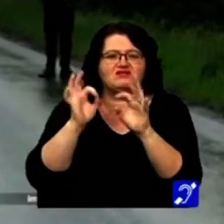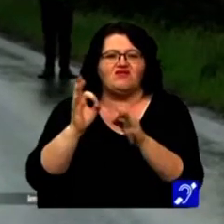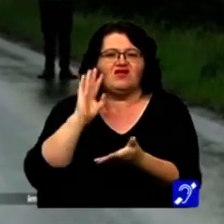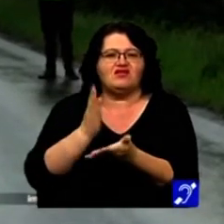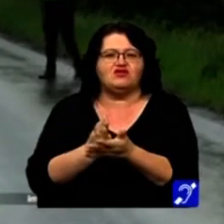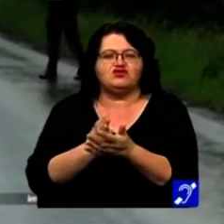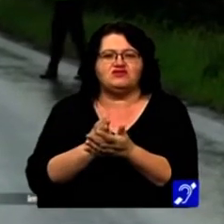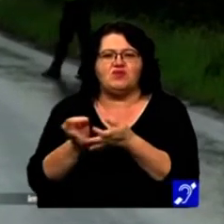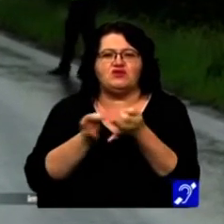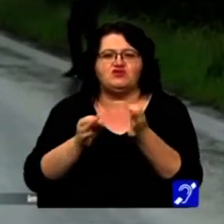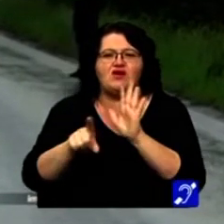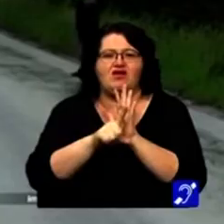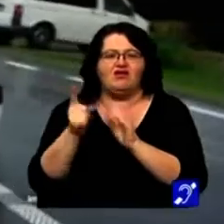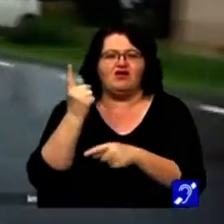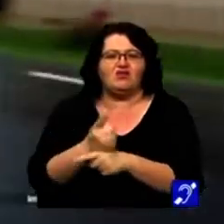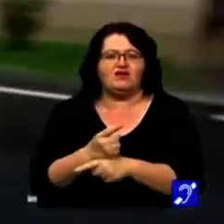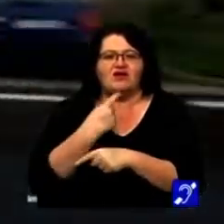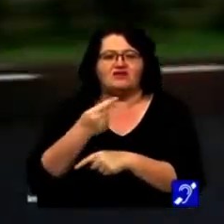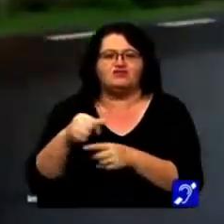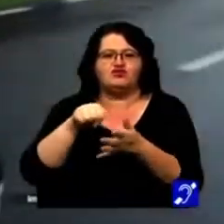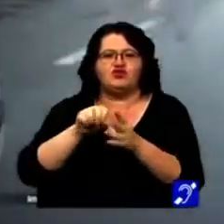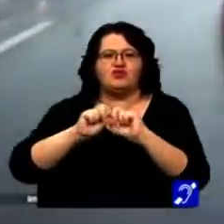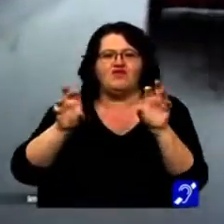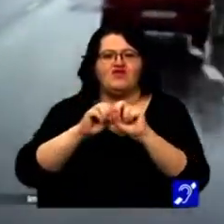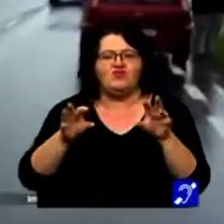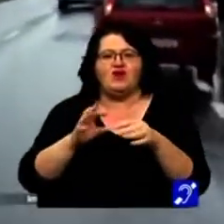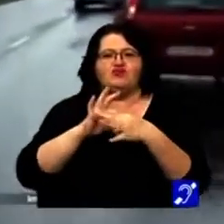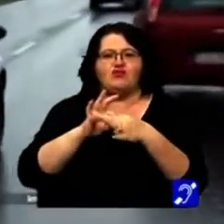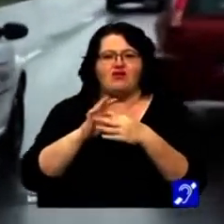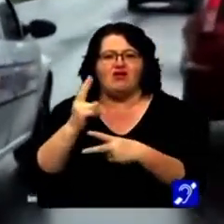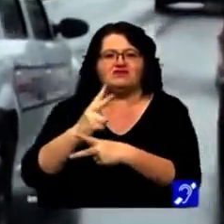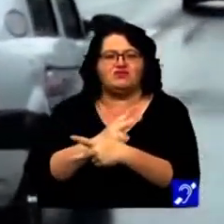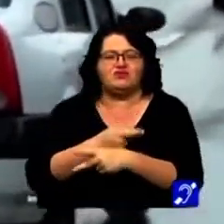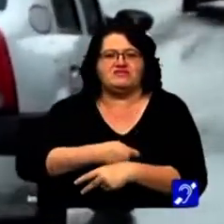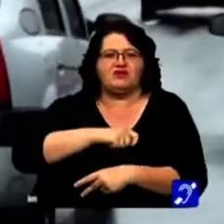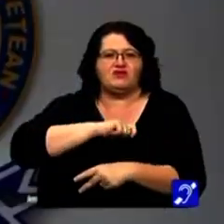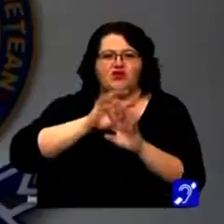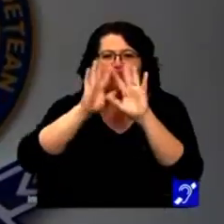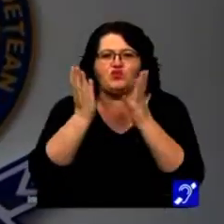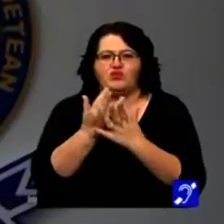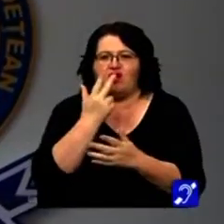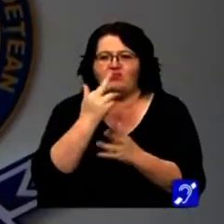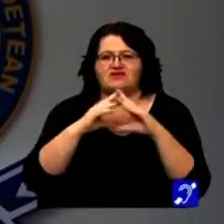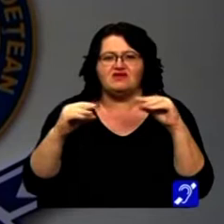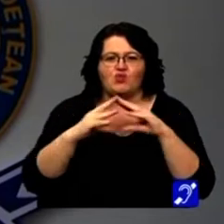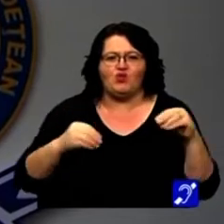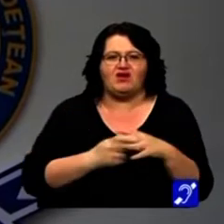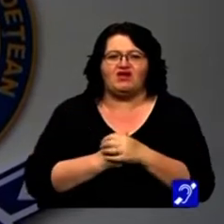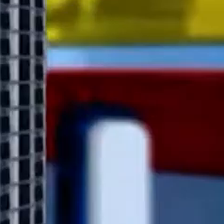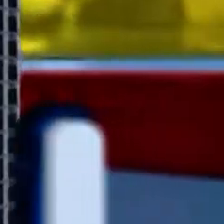dispuse măsurile legale care se impun. a transmis Centrul de Informare și Relații Publice din cadrul Inspectoratului General al Poliției Române.